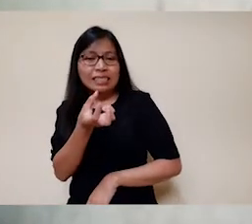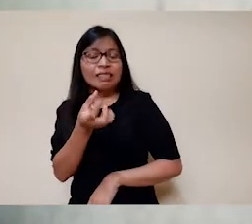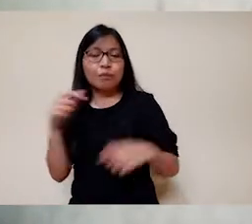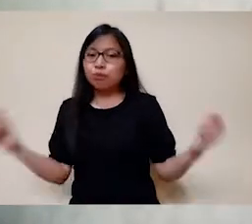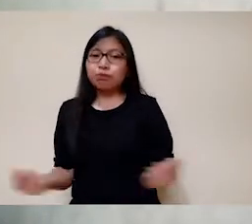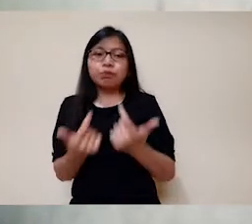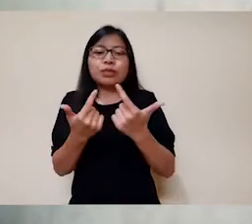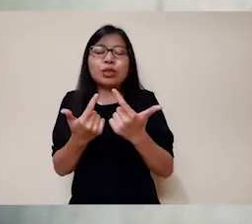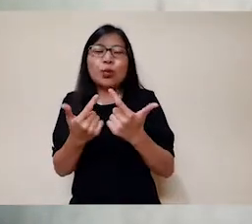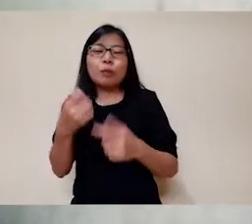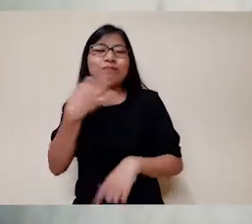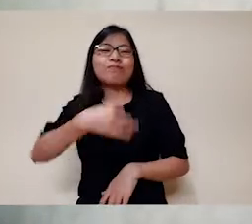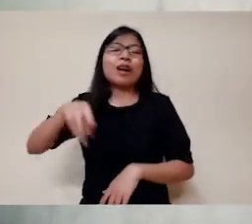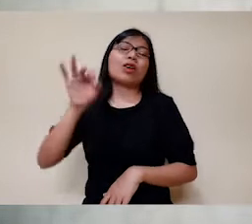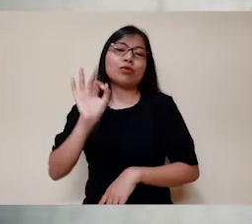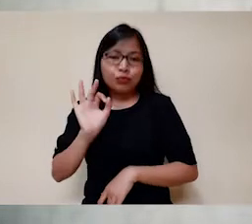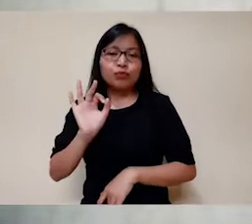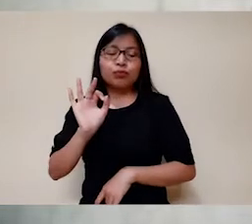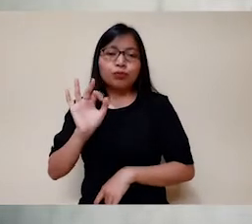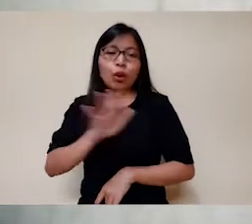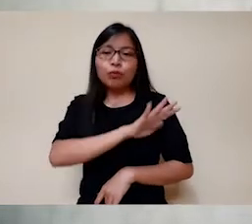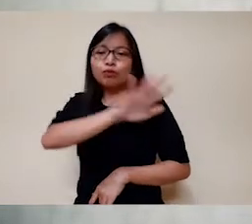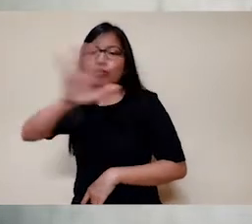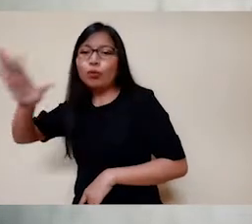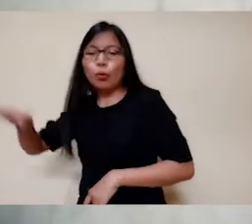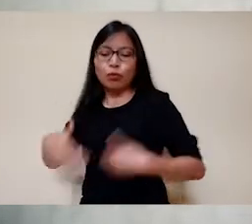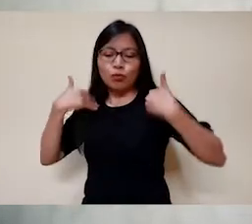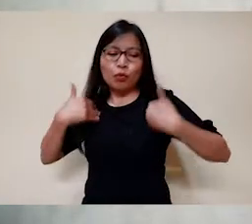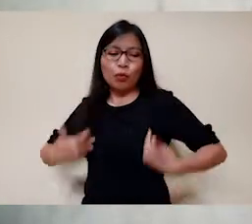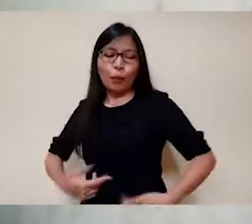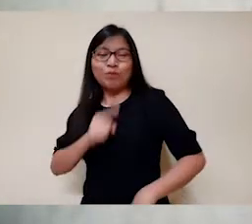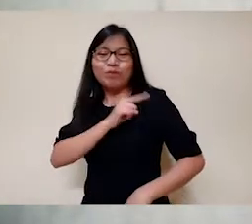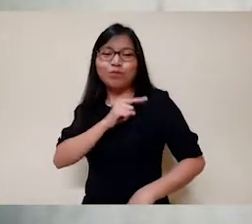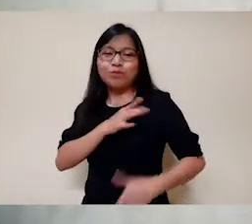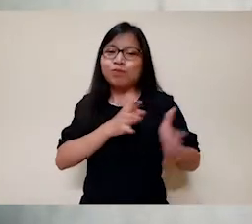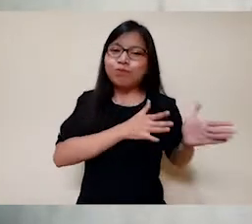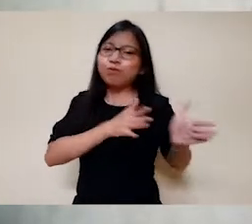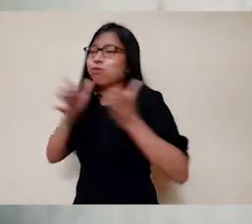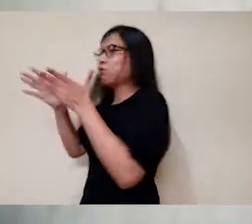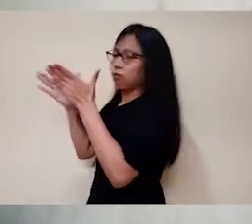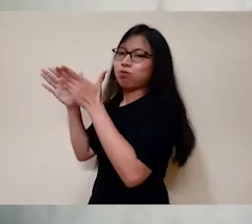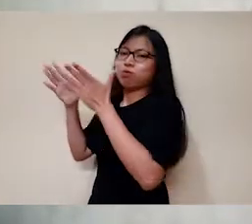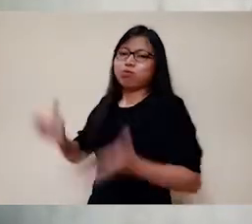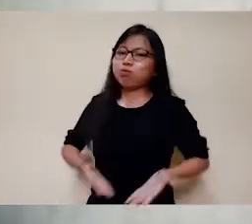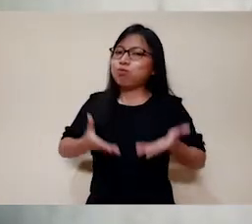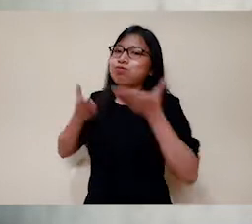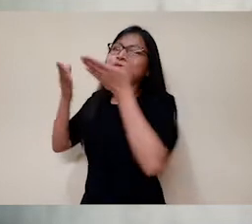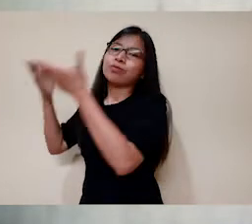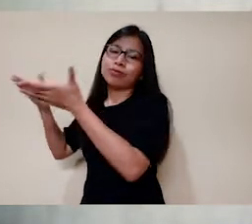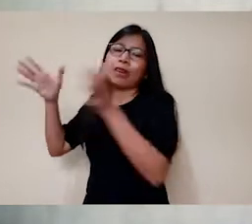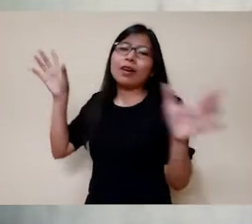yang mengarahkan segala sesuatunya kepada Kristus. Nah itu yang membuat hidup kita menjadi berbeda yaitu